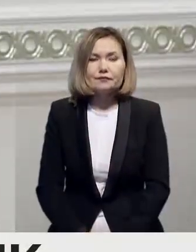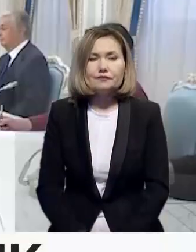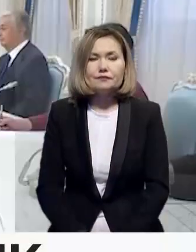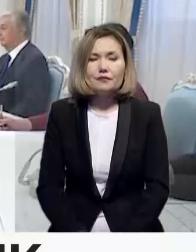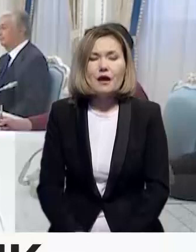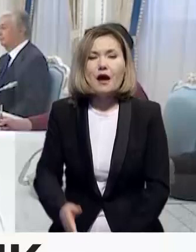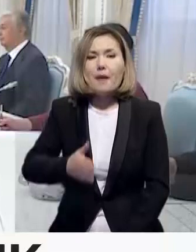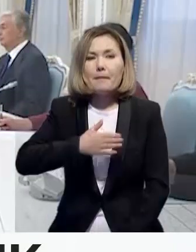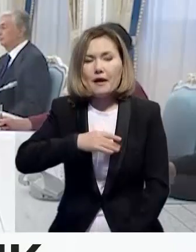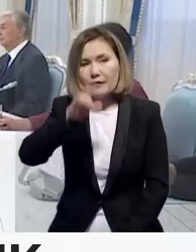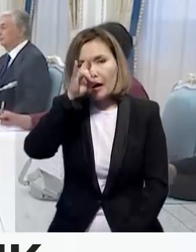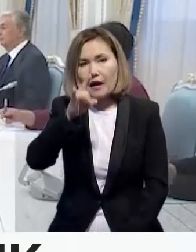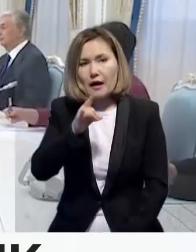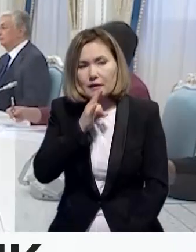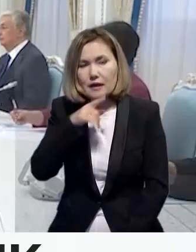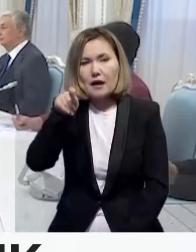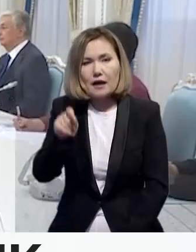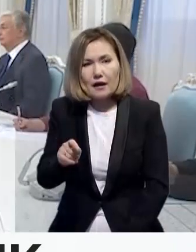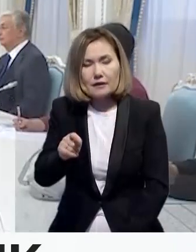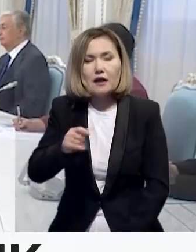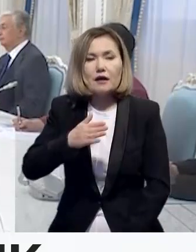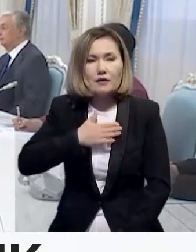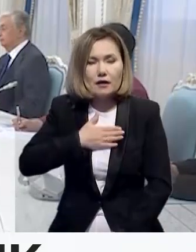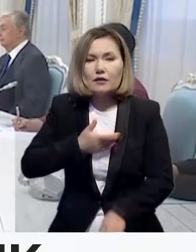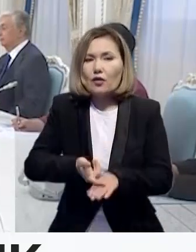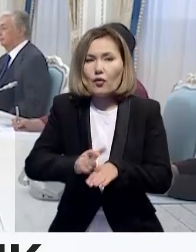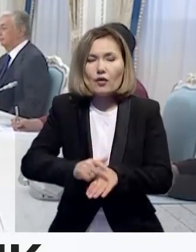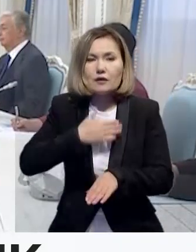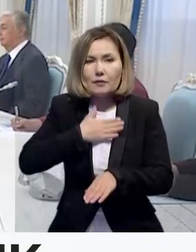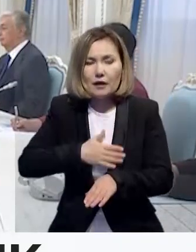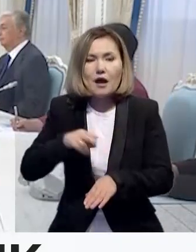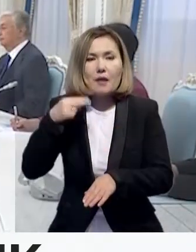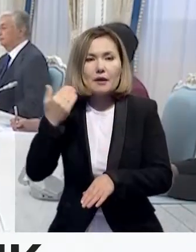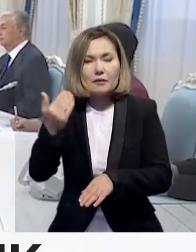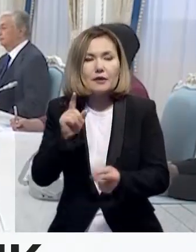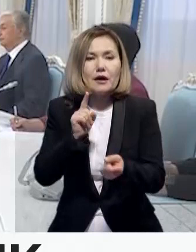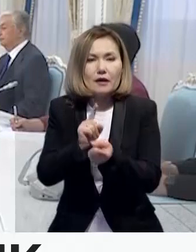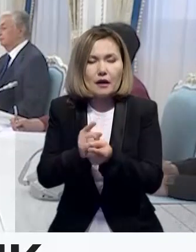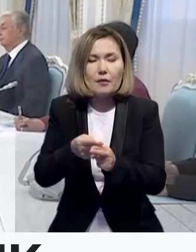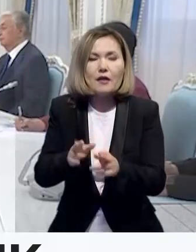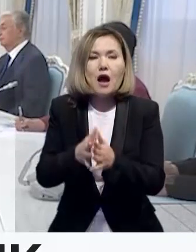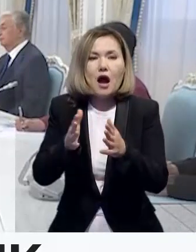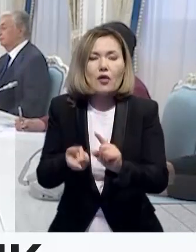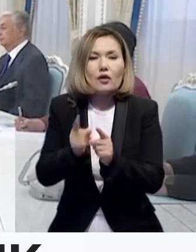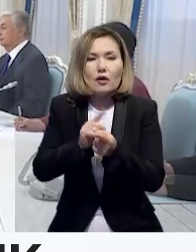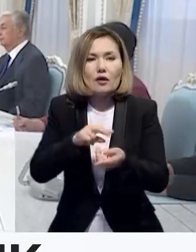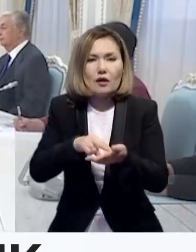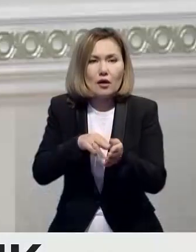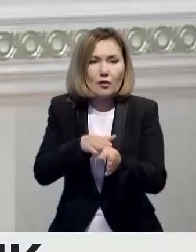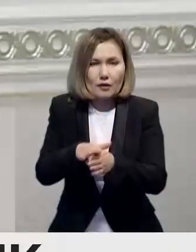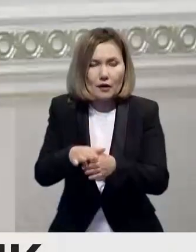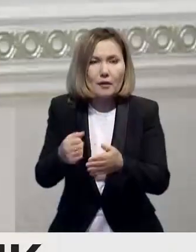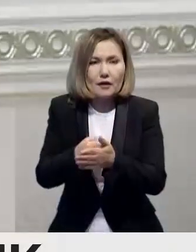Менің Қазақстанға ажасаған сапарым, сіздің еліңіздегі маңызды стратегиялық кезеңмен тұспа тұс келді. Сіз ауқымды реформа жүргізіп жатырсыз.